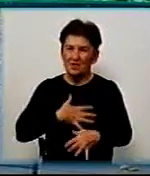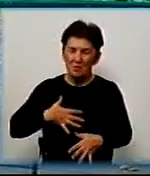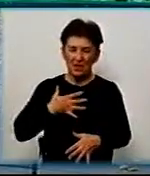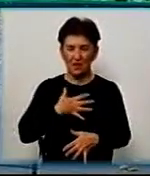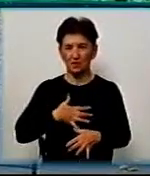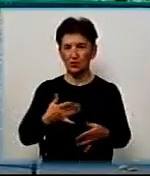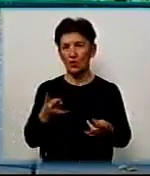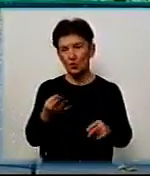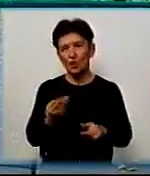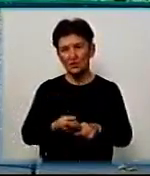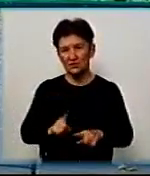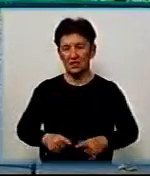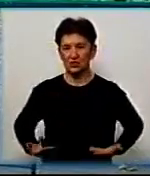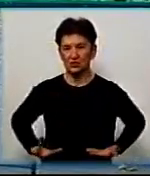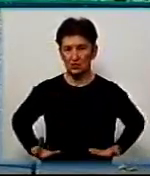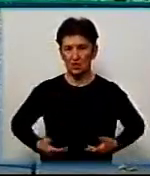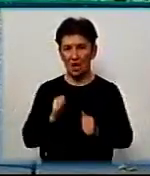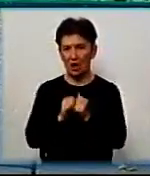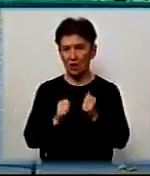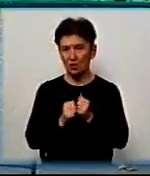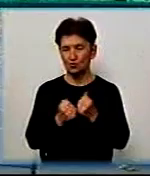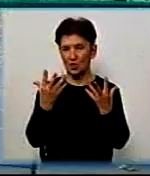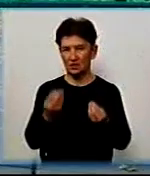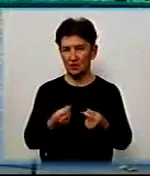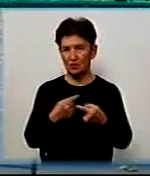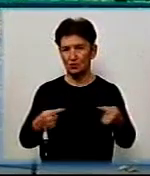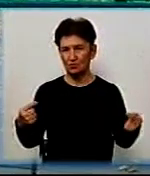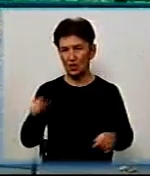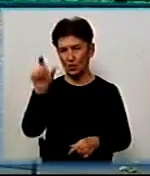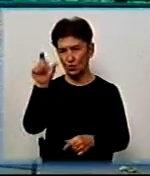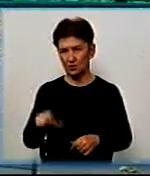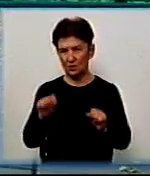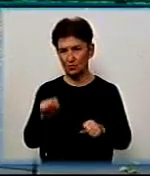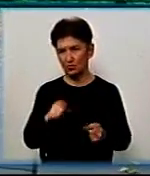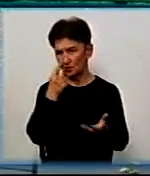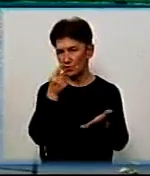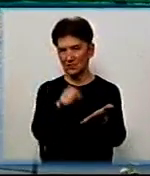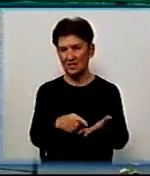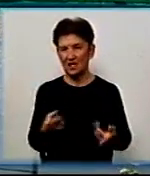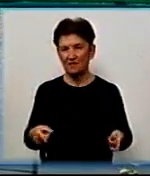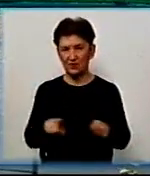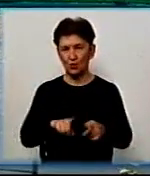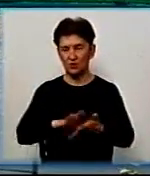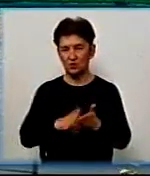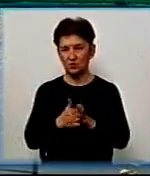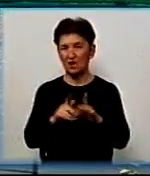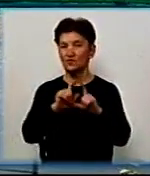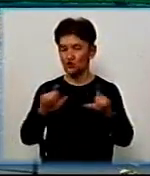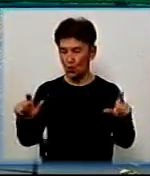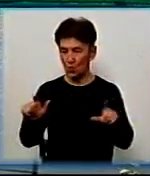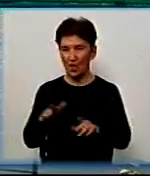Але це життя і кожен день будь-яка людина може потрапити в таку ситуацію. В школі проводиться